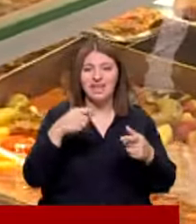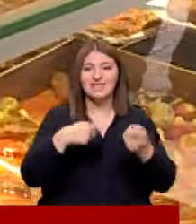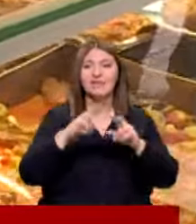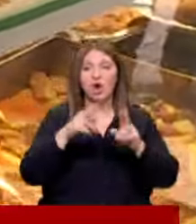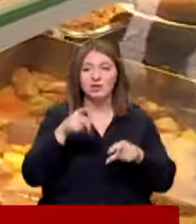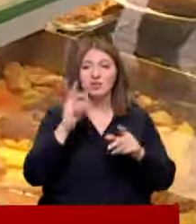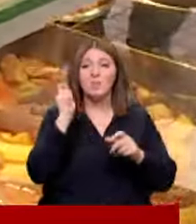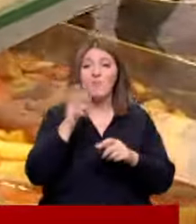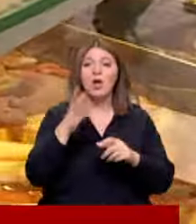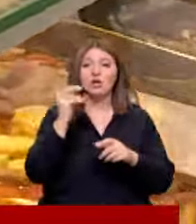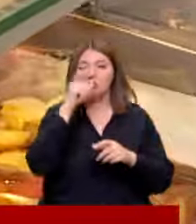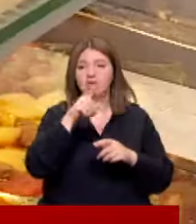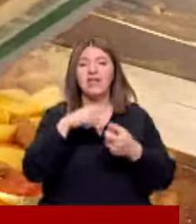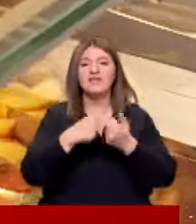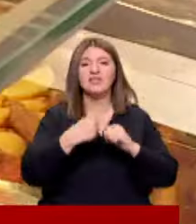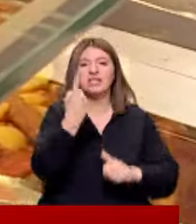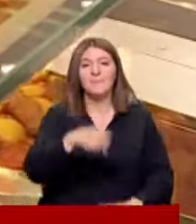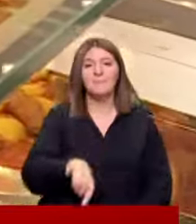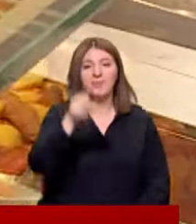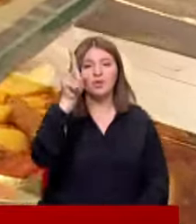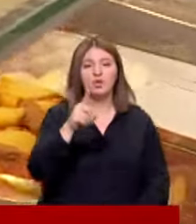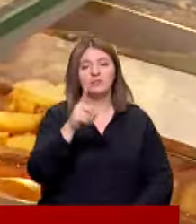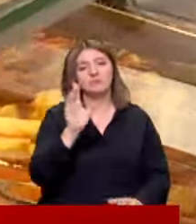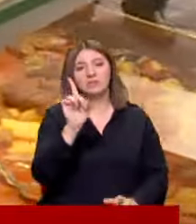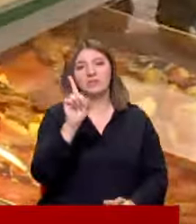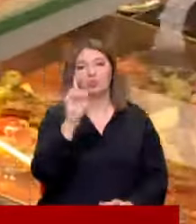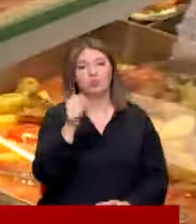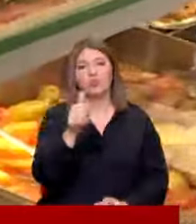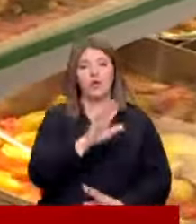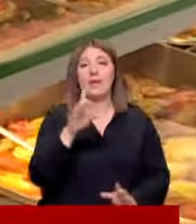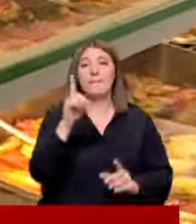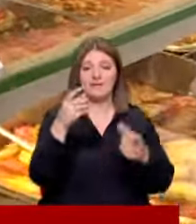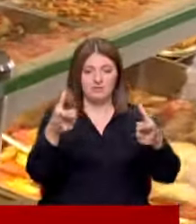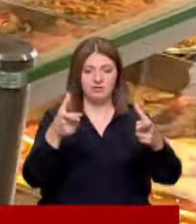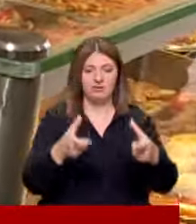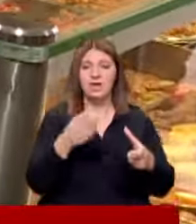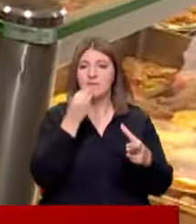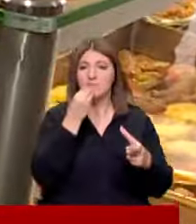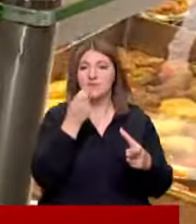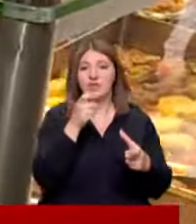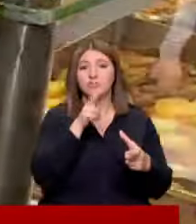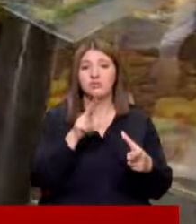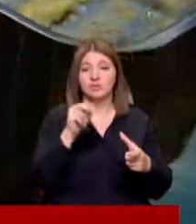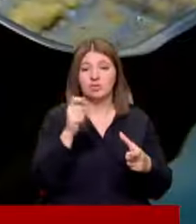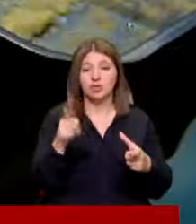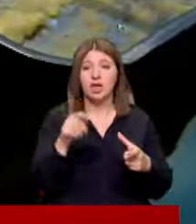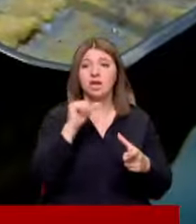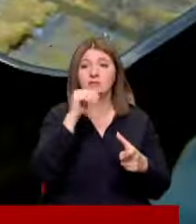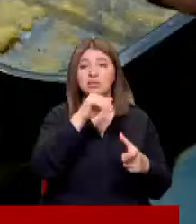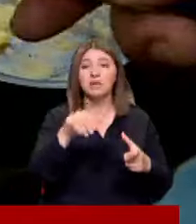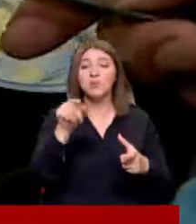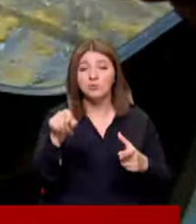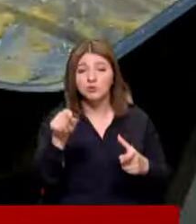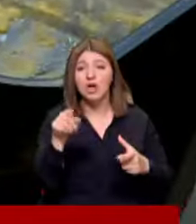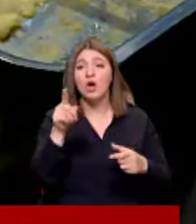beğendi yüksek maliyetlerden dolayı haftanın sadece bir günü çıkıyor Bir porsiyon Hünkar beğendi'nin fiyatı 370 lira Hiç kimse gelip